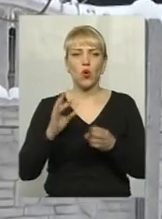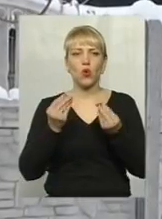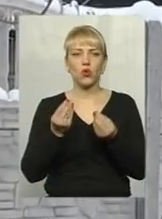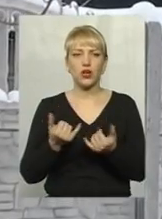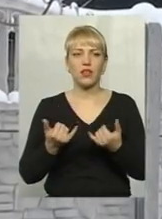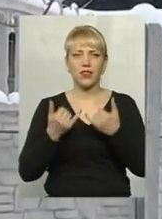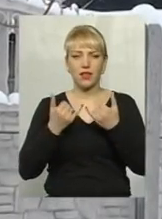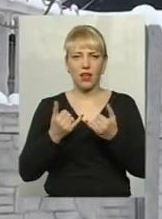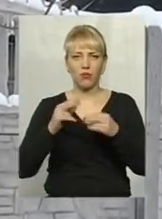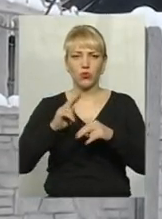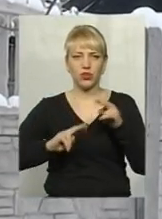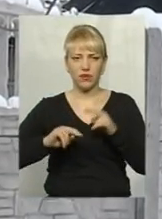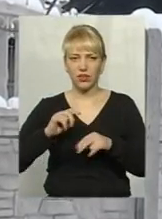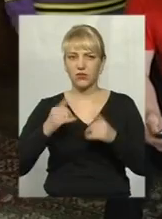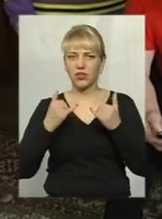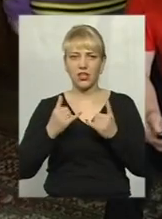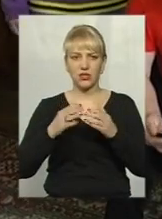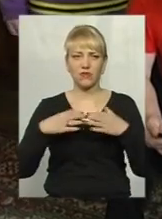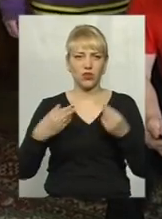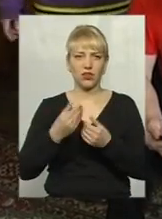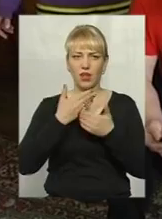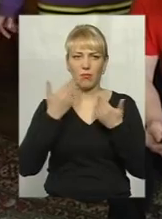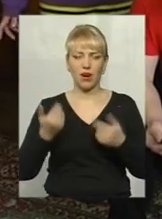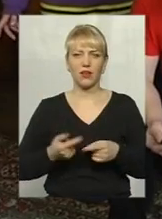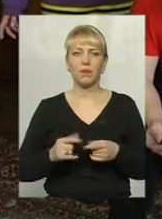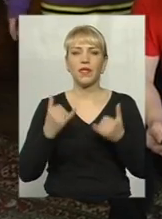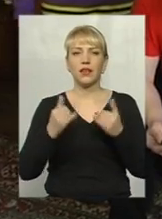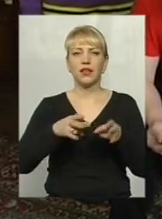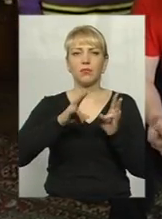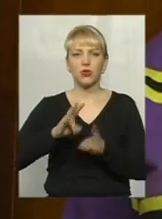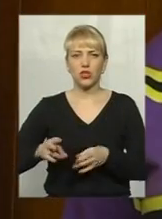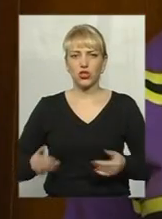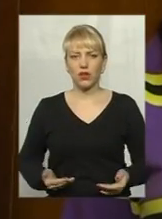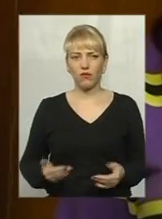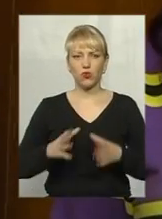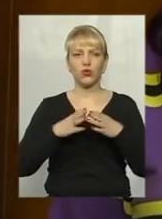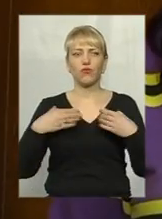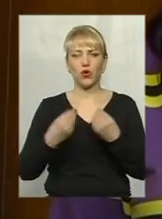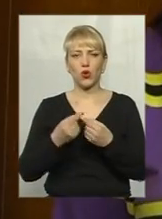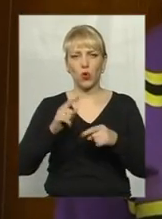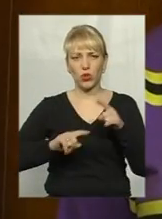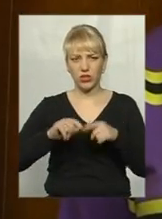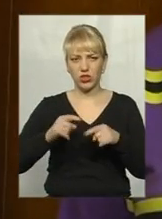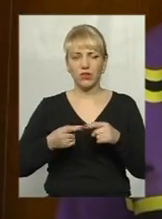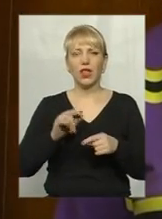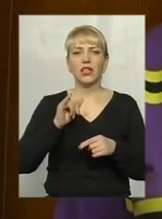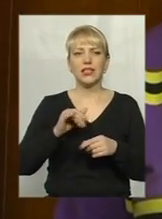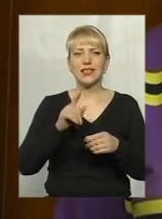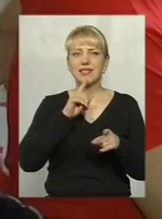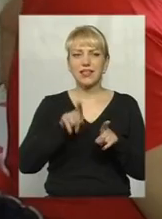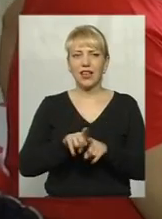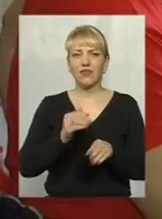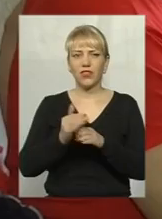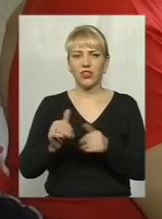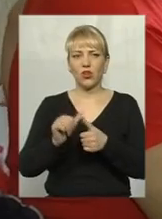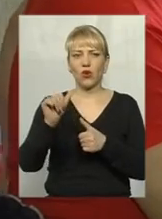будівництво у родини наразі немає. Нині постраждалі живуть у родичів. Сестра Олександра Наталя виділила їм